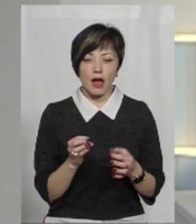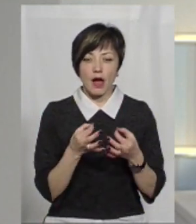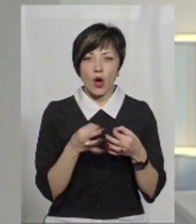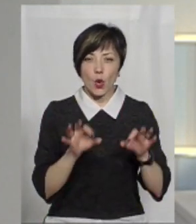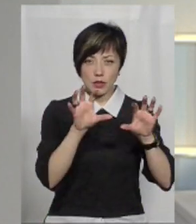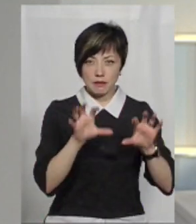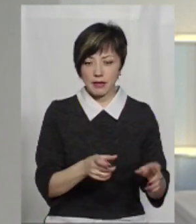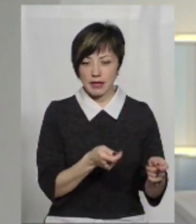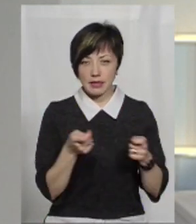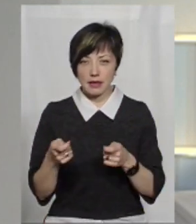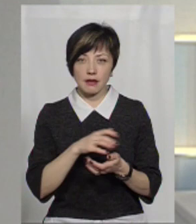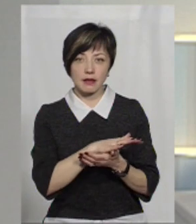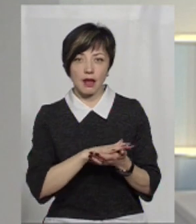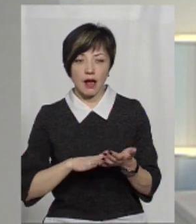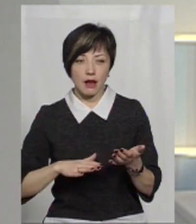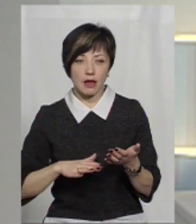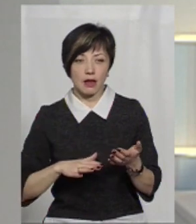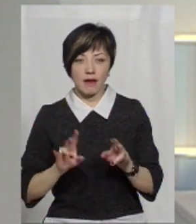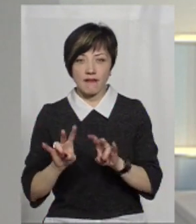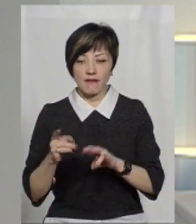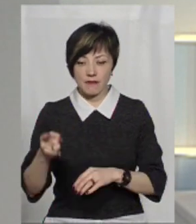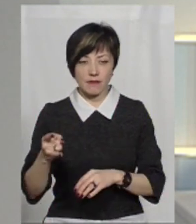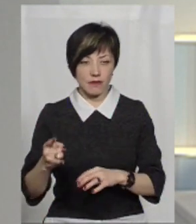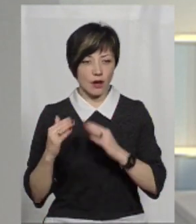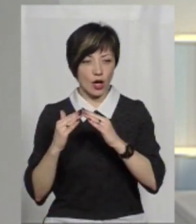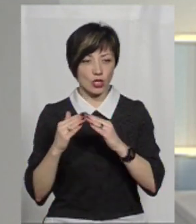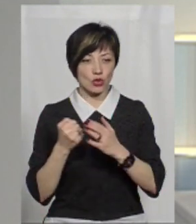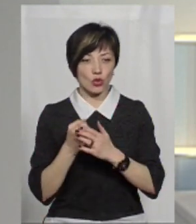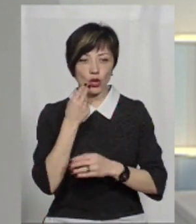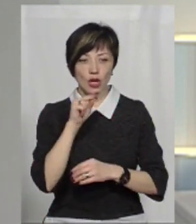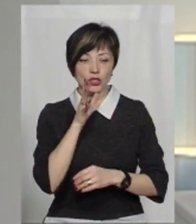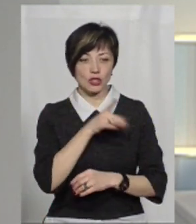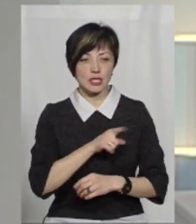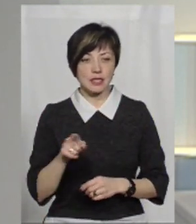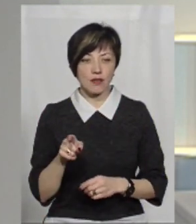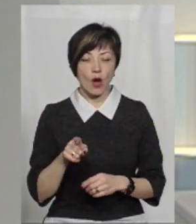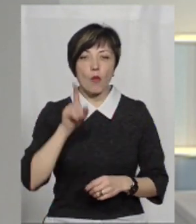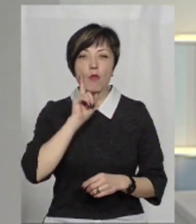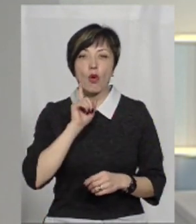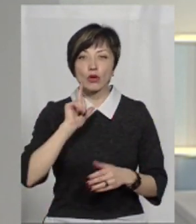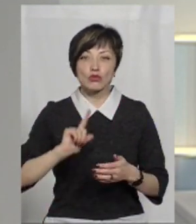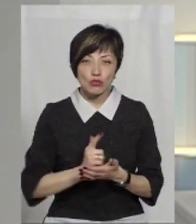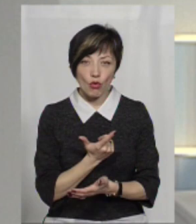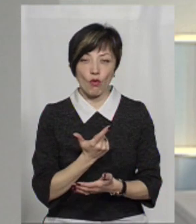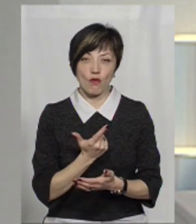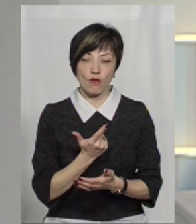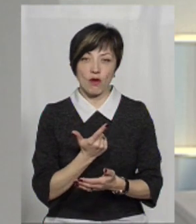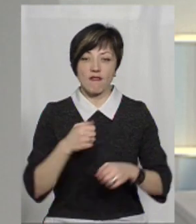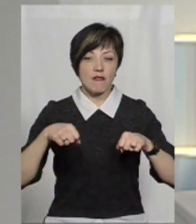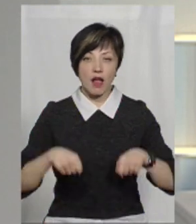в цей пільговий період, далі триматимуть люди в гаражах до кращих часів, аж поки знову